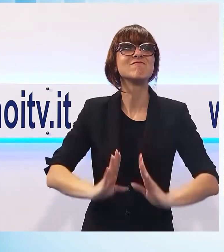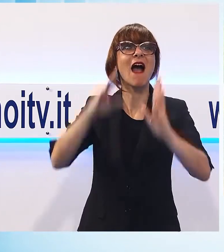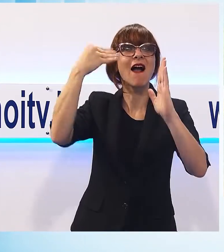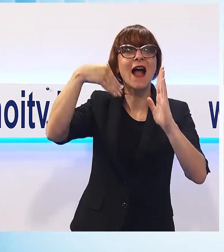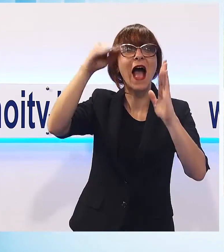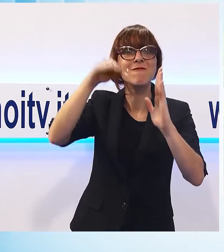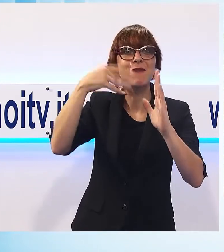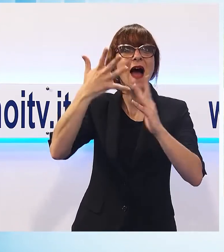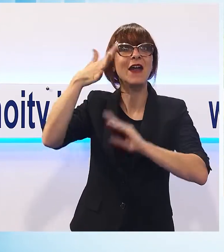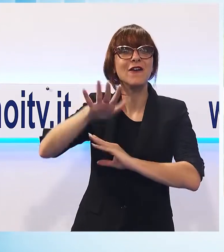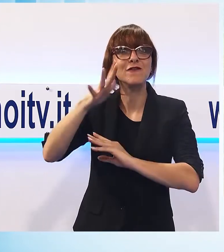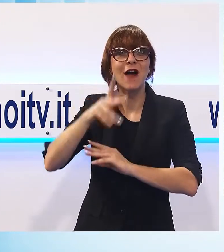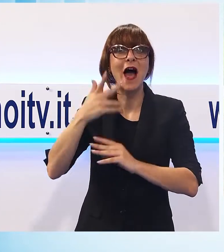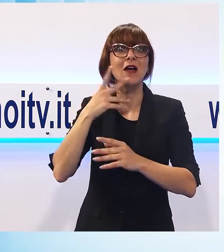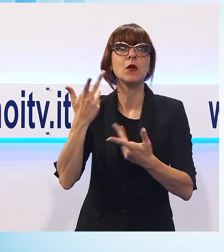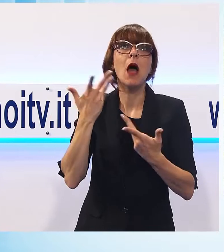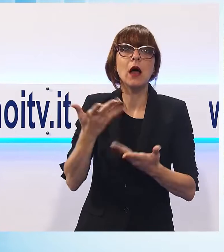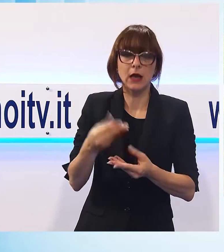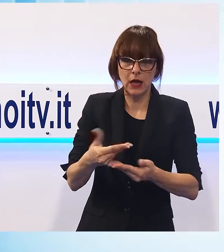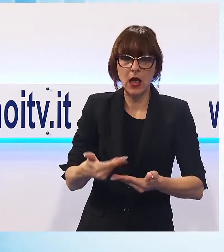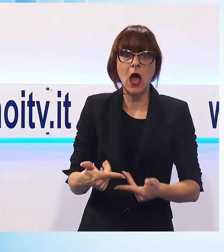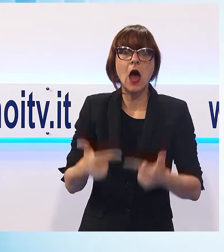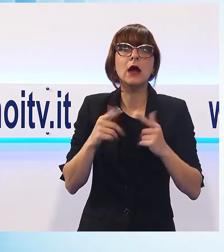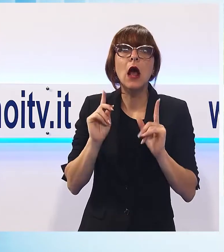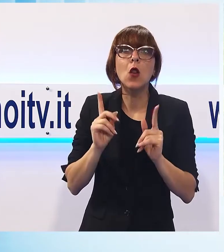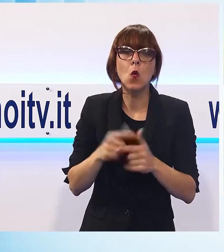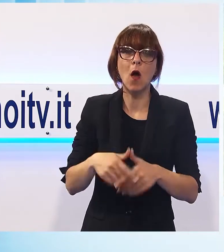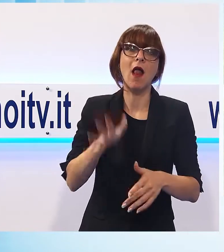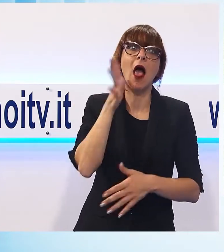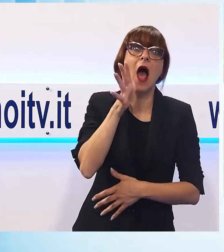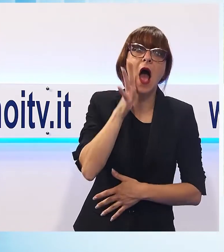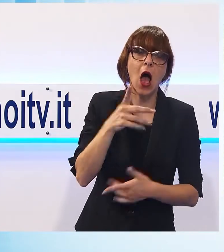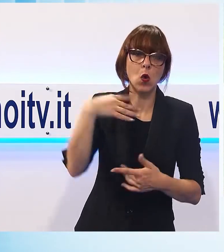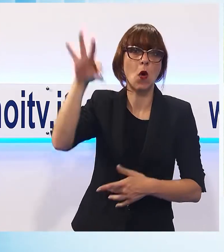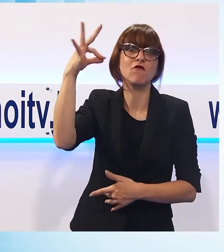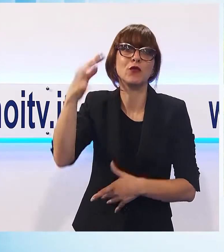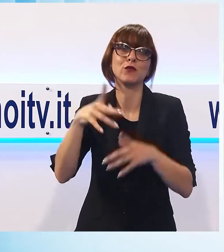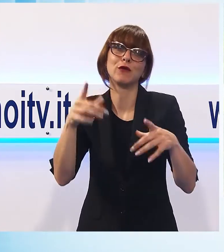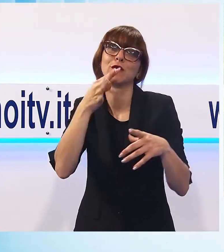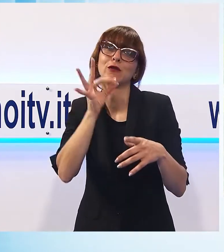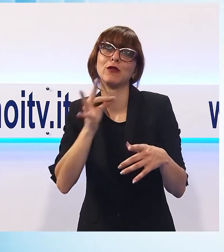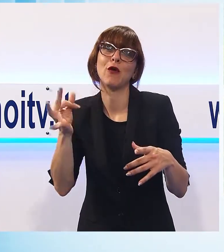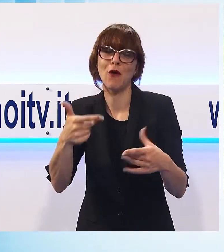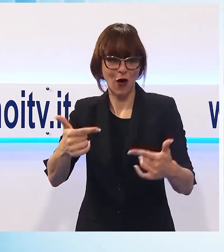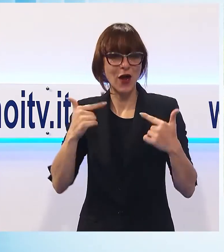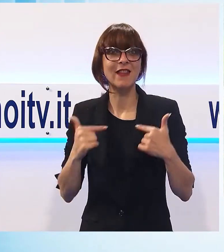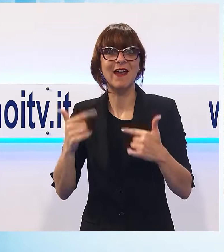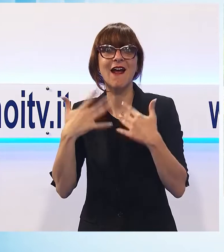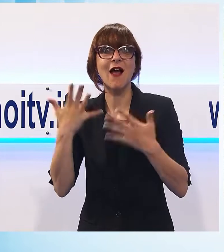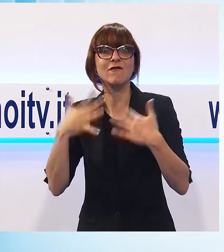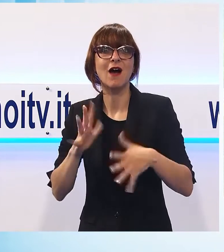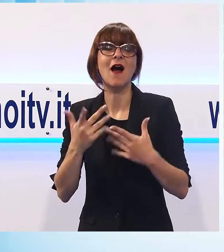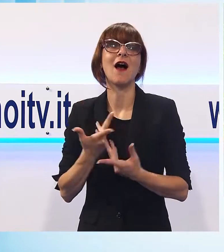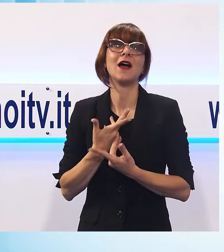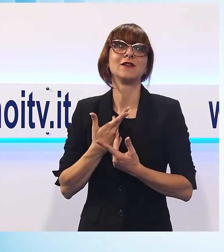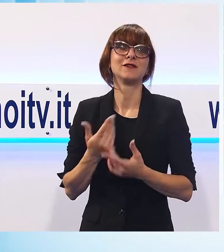anche cose più materiali, acqua, frutta, torte, quindi è stata proprio un'accoglienza molto calorosa, molto bella